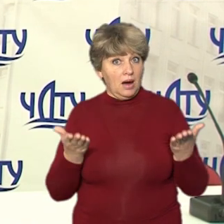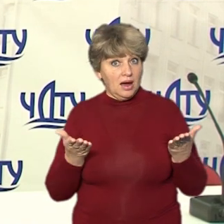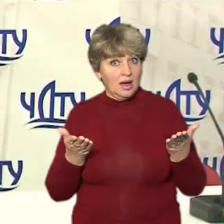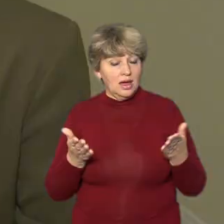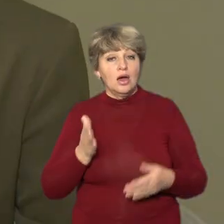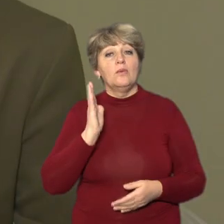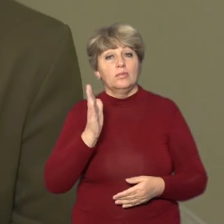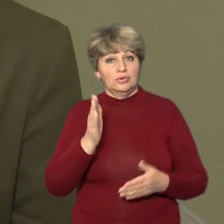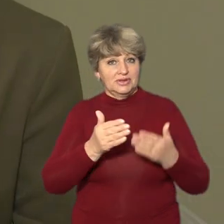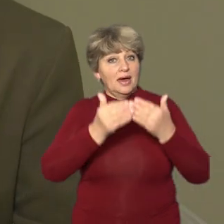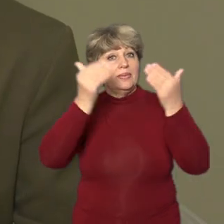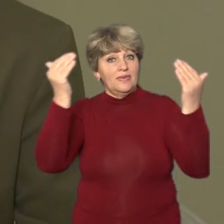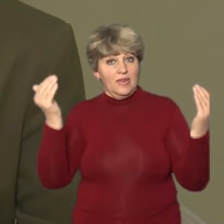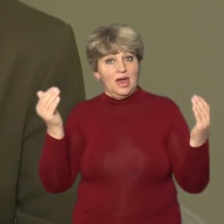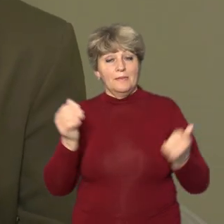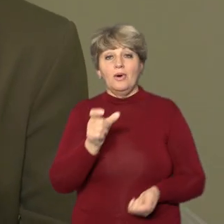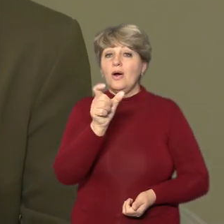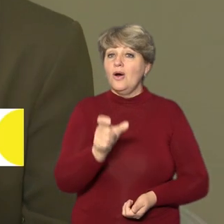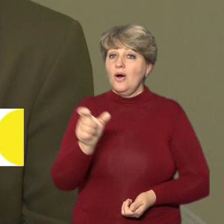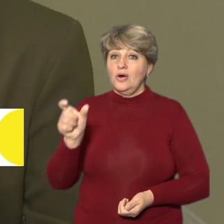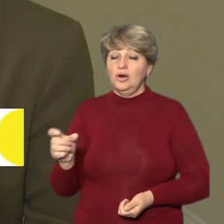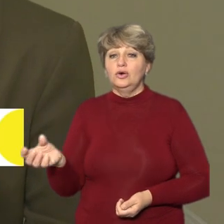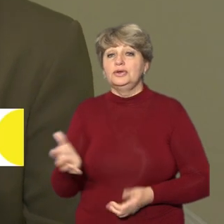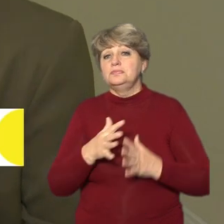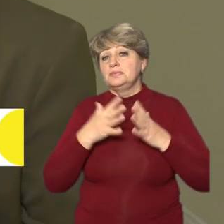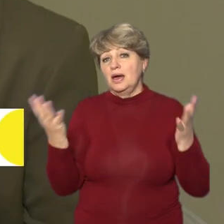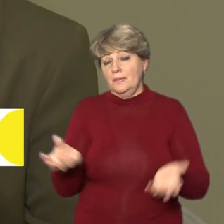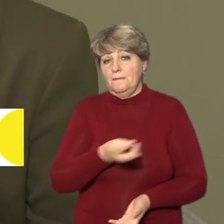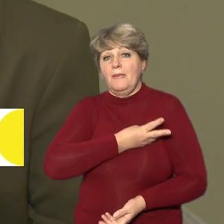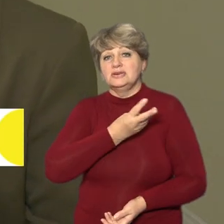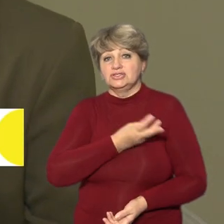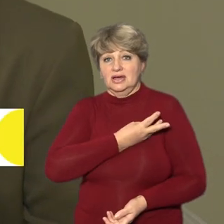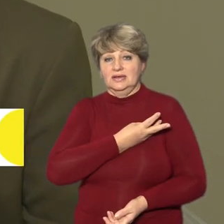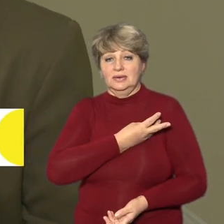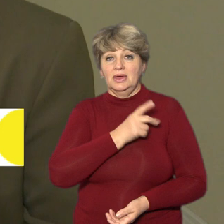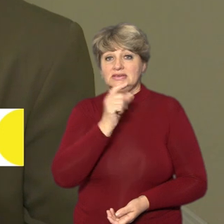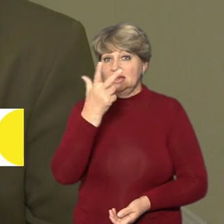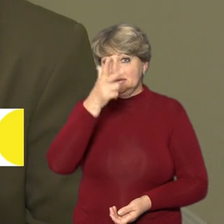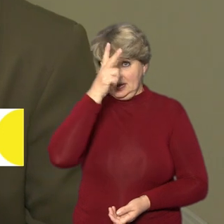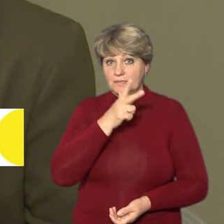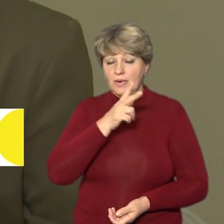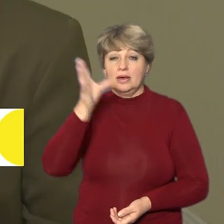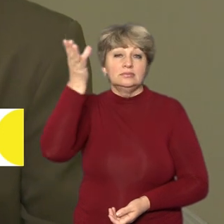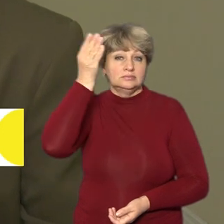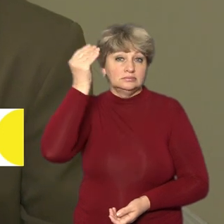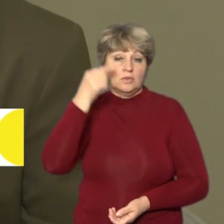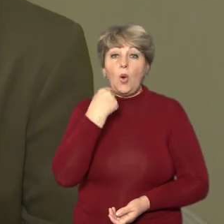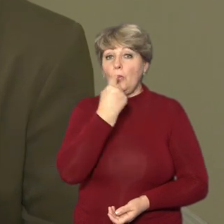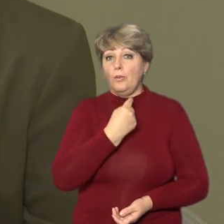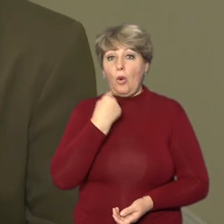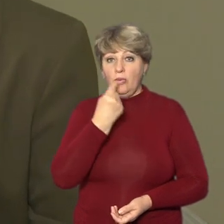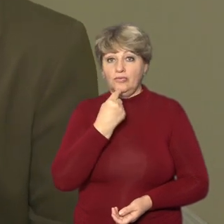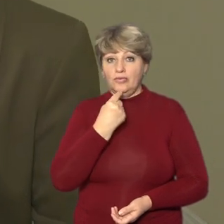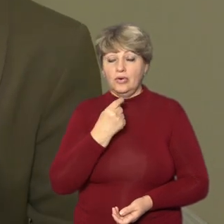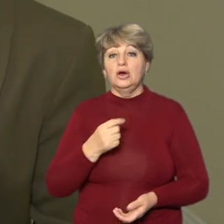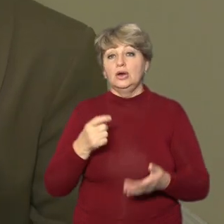буде небо. Люди з бажанням за три місяці вивчають мову, принаймні, до такого